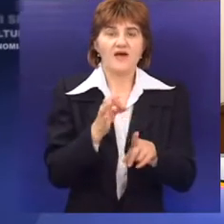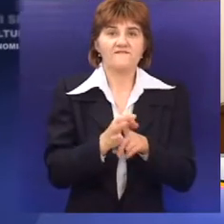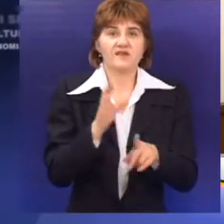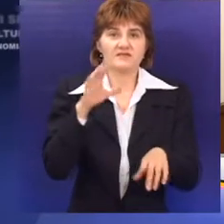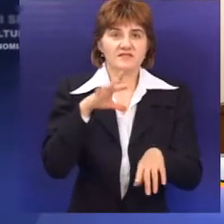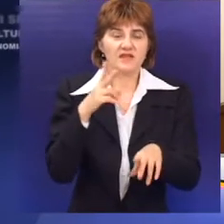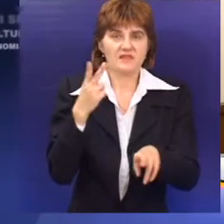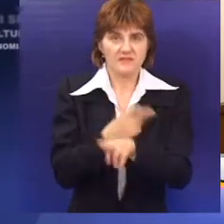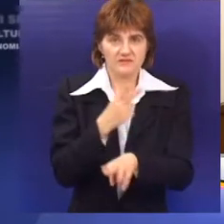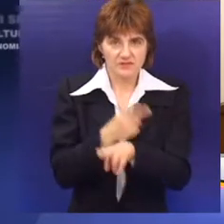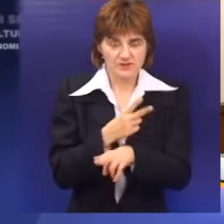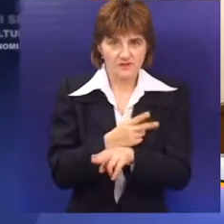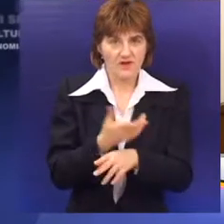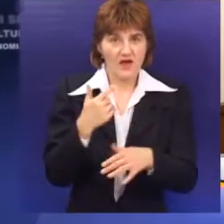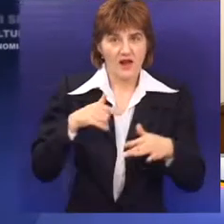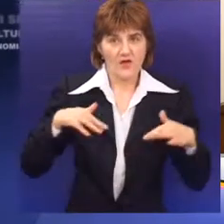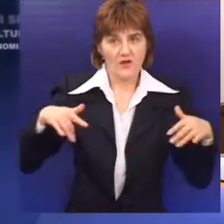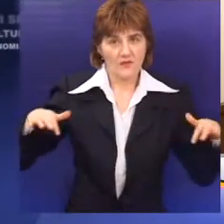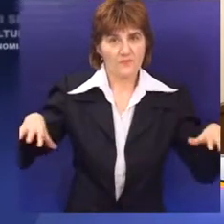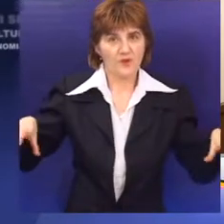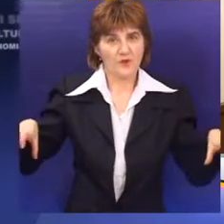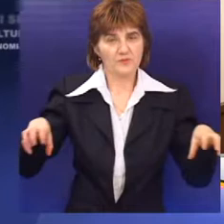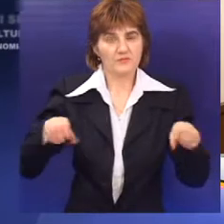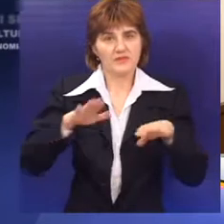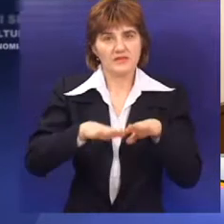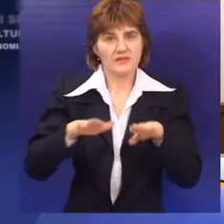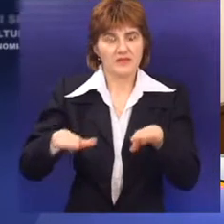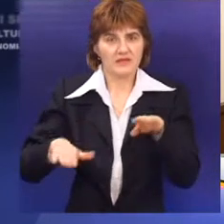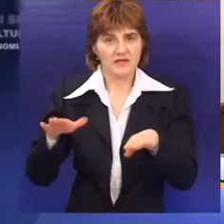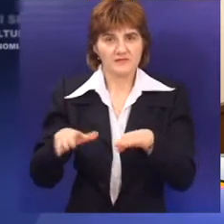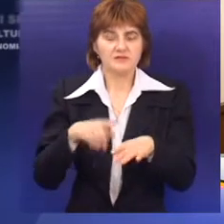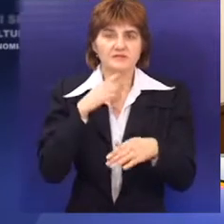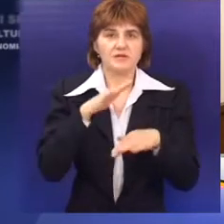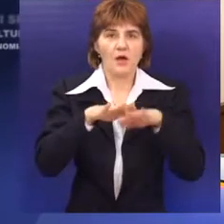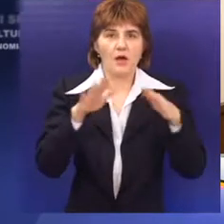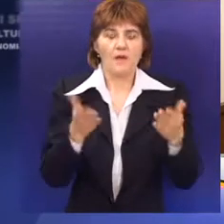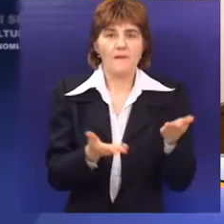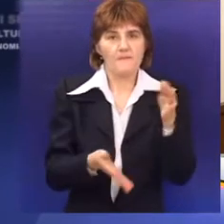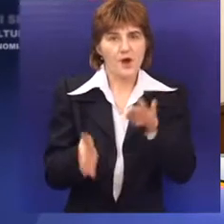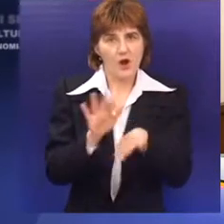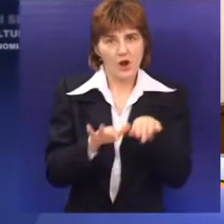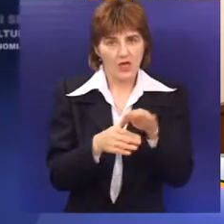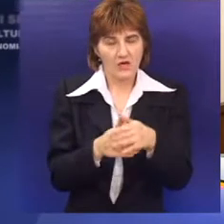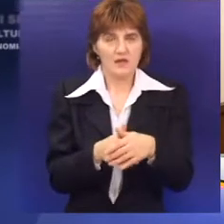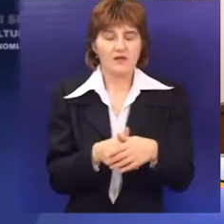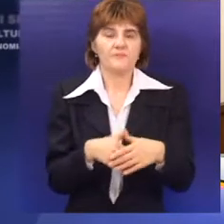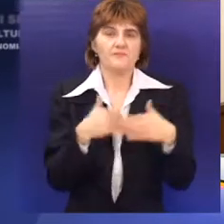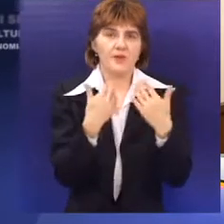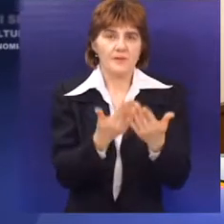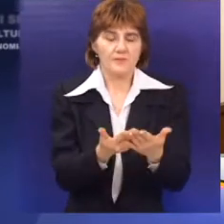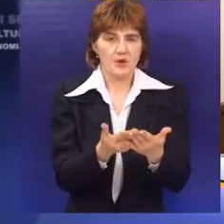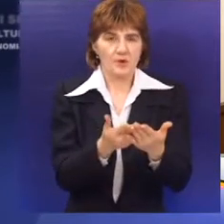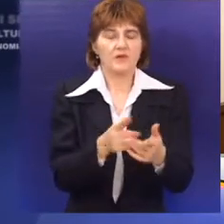Ali tu sad iz okoline smo pokupili i decu sa nama i skupili smo i poklone ovde za decu iz